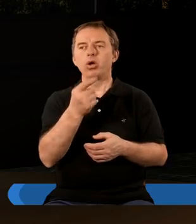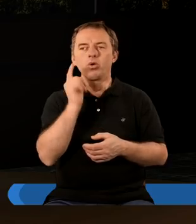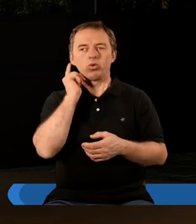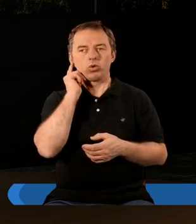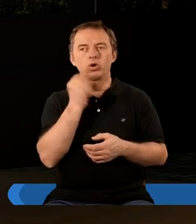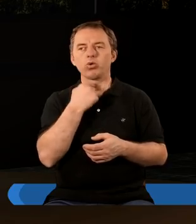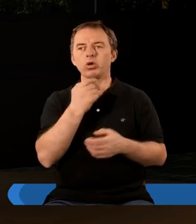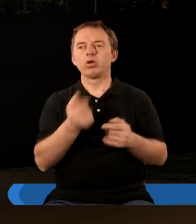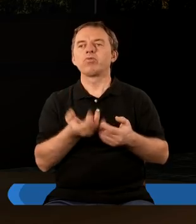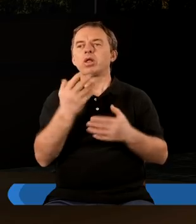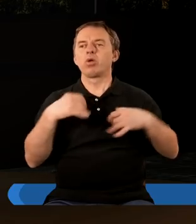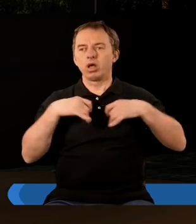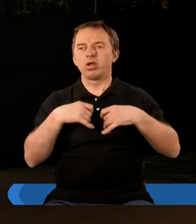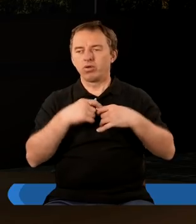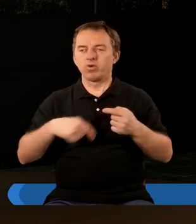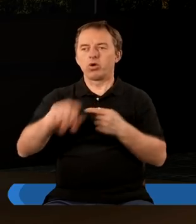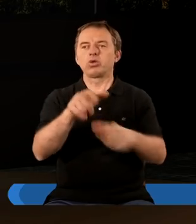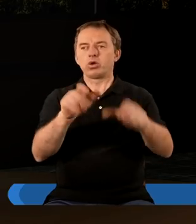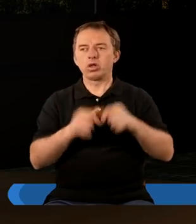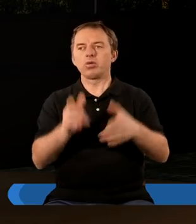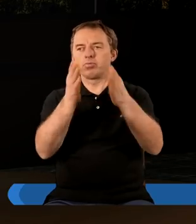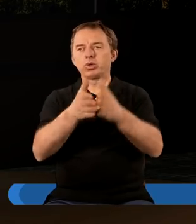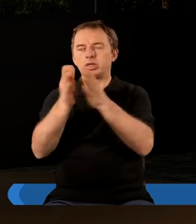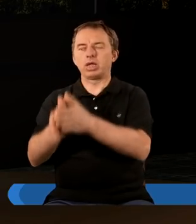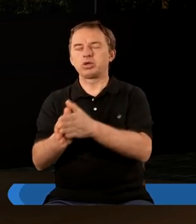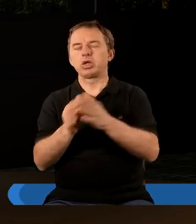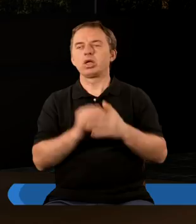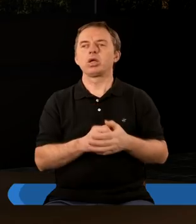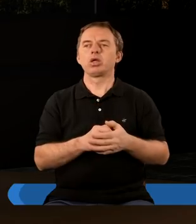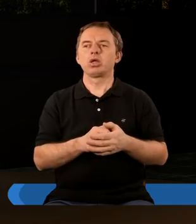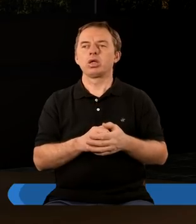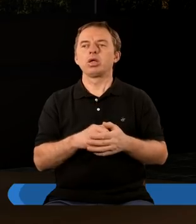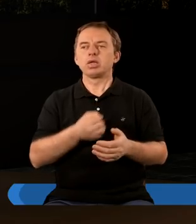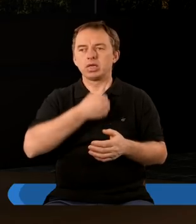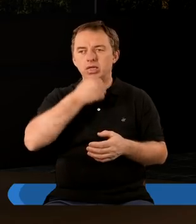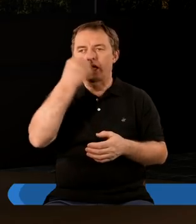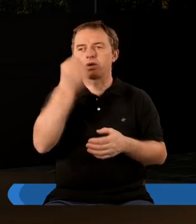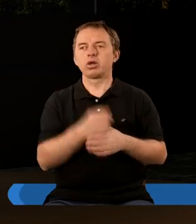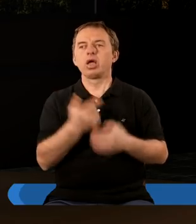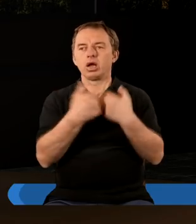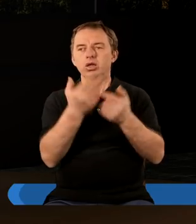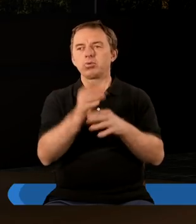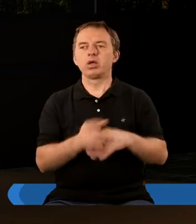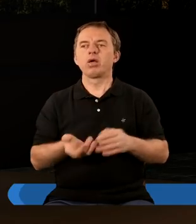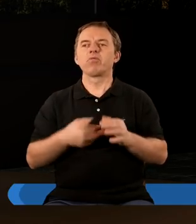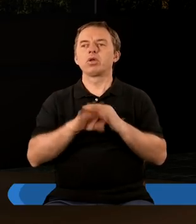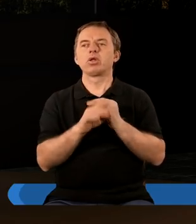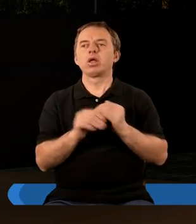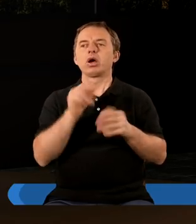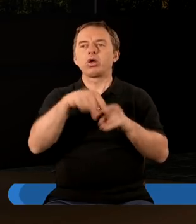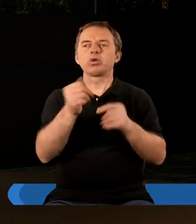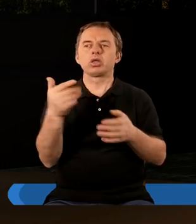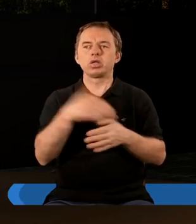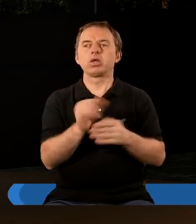usłyszałem głos wielu aniołów wokoło tronu i postaci i starców, a liczba ich wynosiła